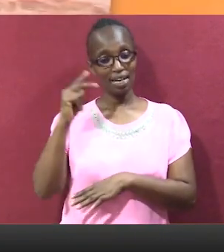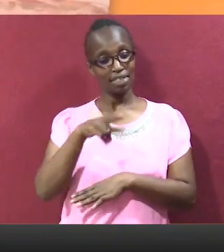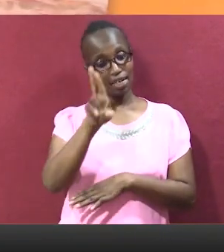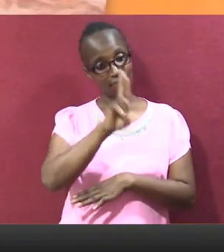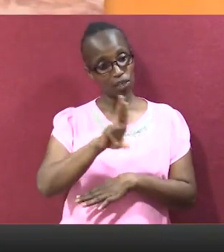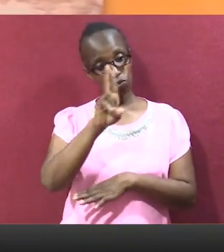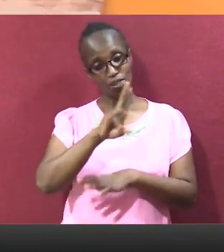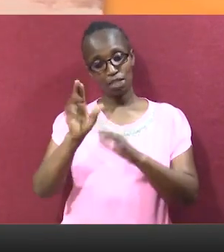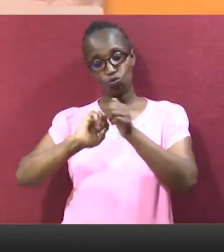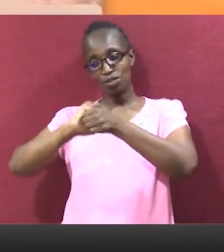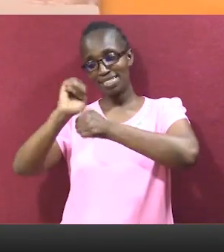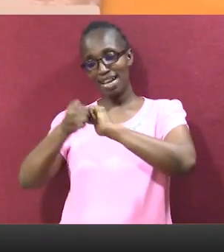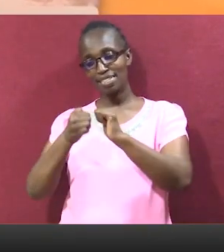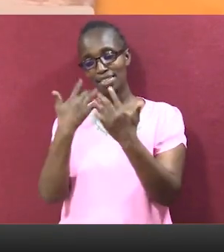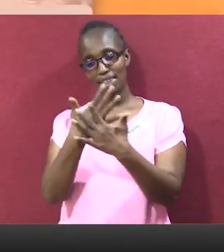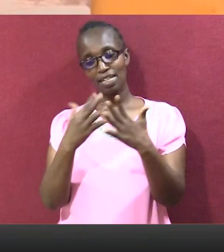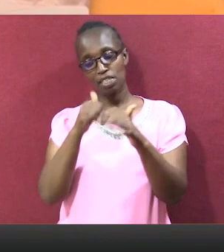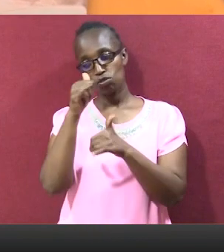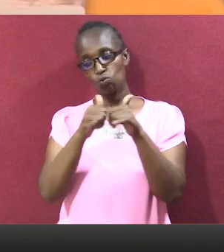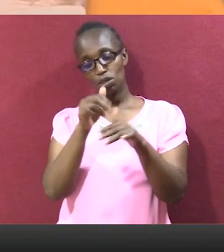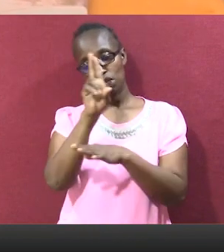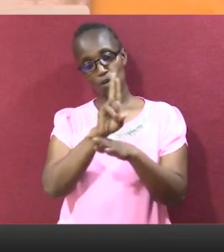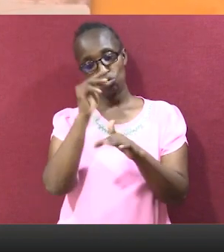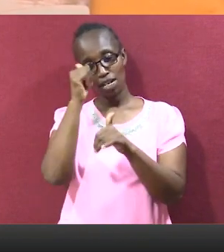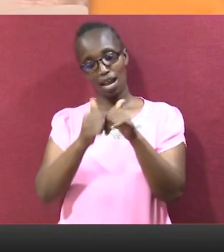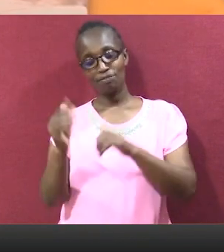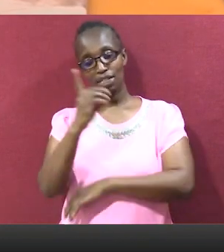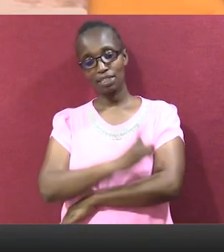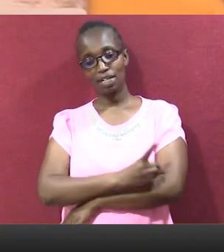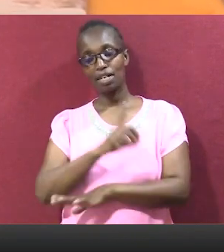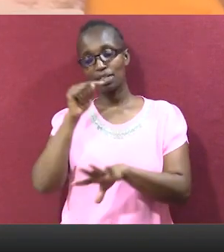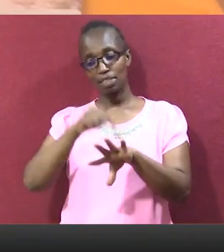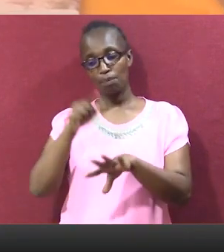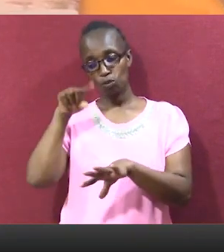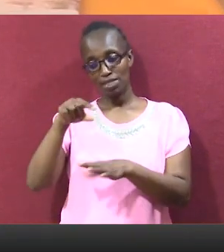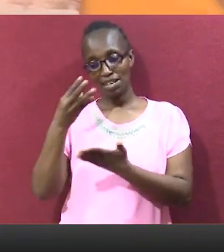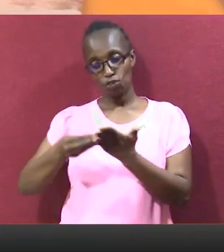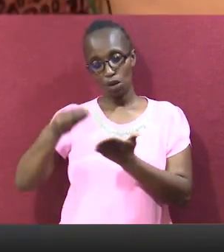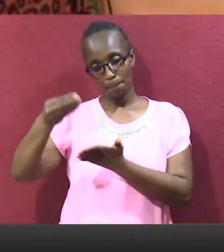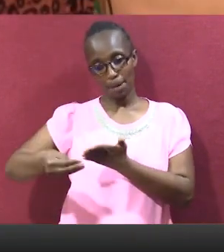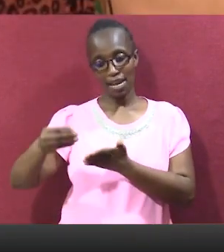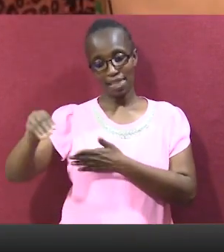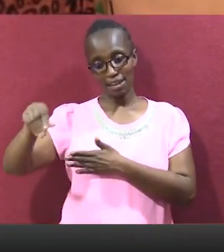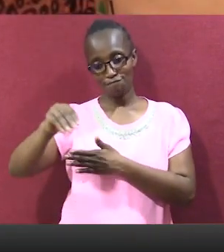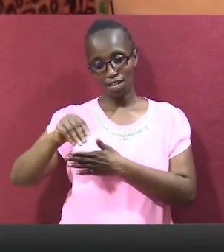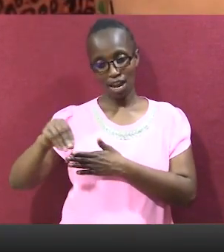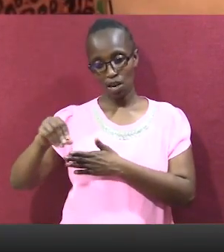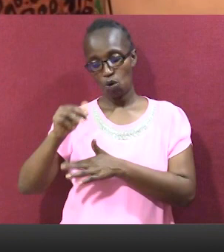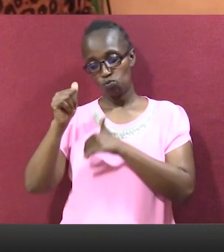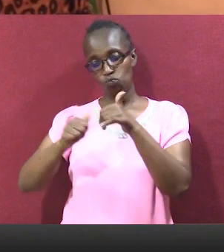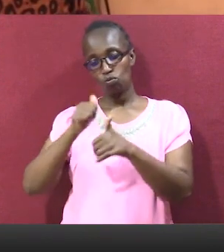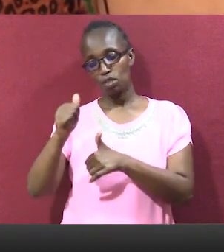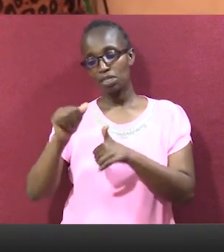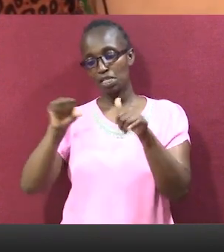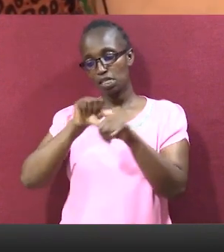sababu wa fanyibiashara hutumia sarafu kubadilisha na naununuzi wabidazi na zutumika kila siku. When you buy this